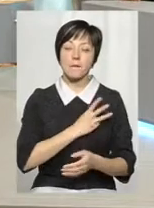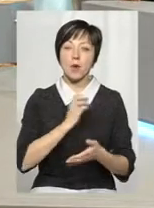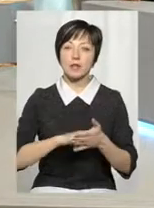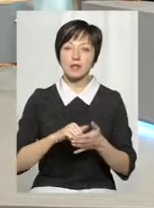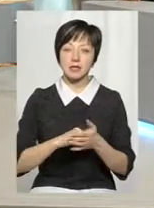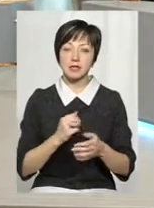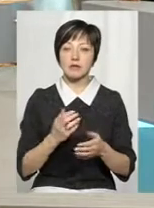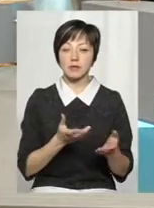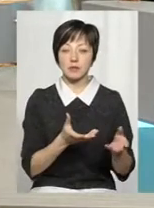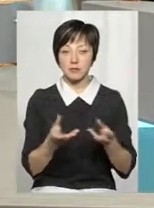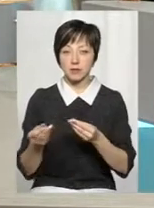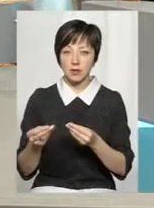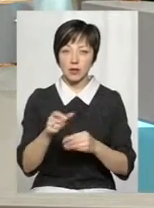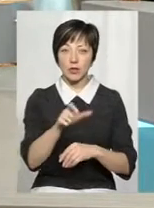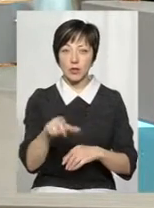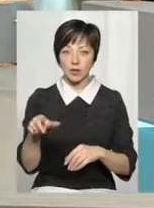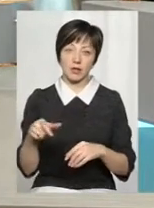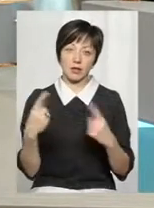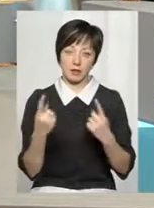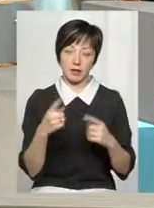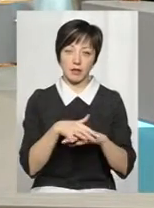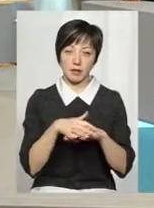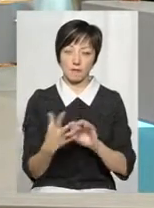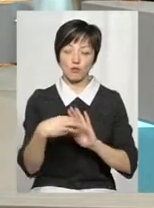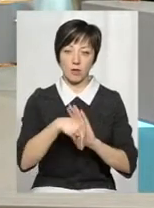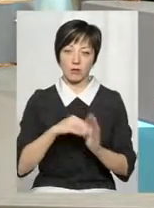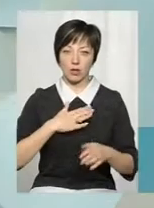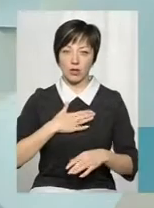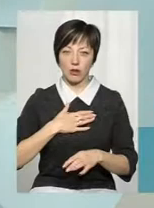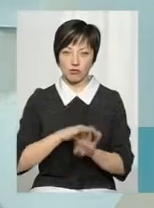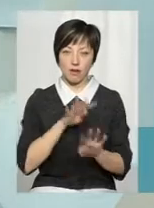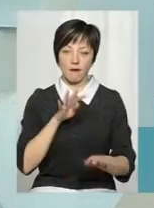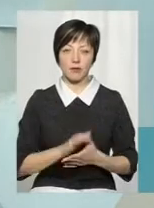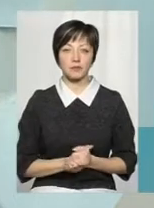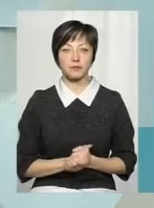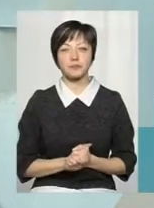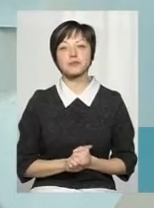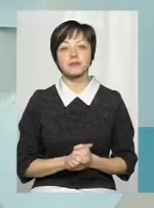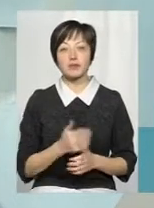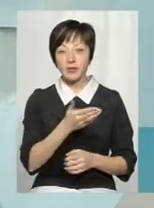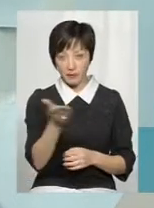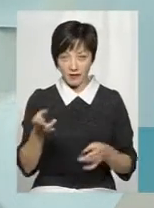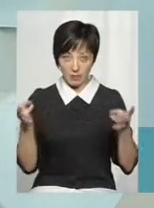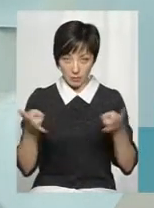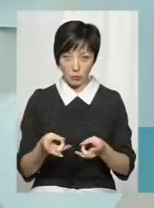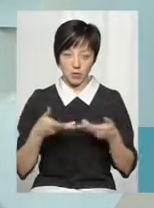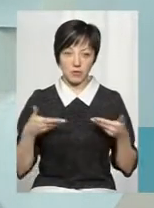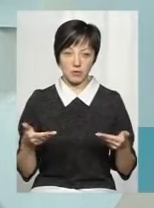заохочують цивільне населення вступати до наших лав, тому що ви нам потрібні.